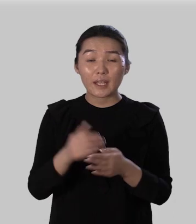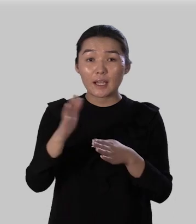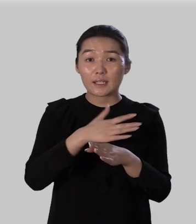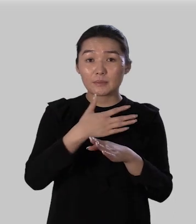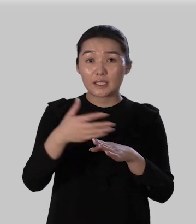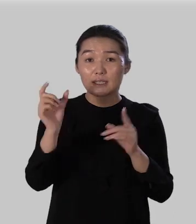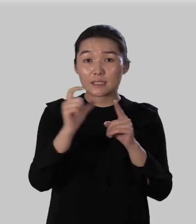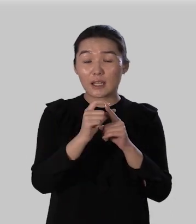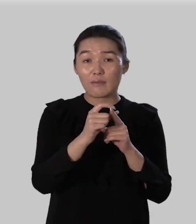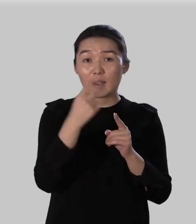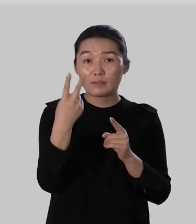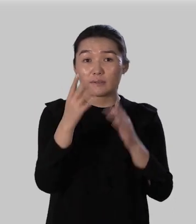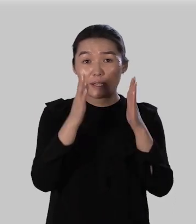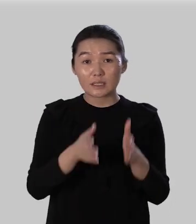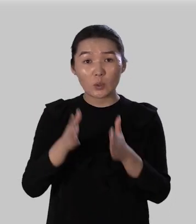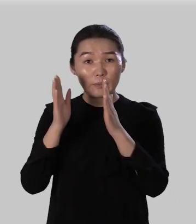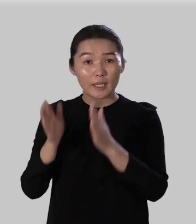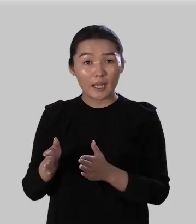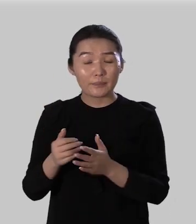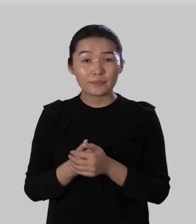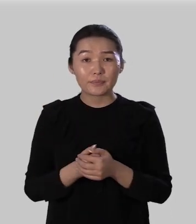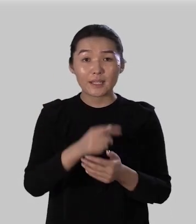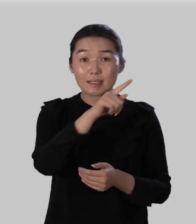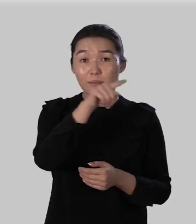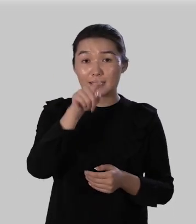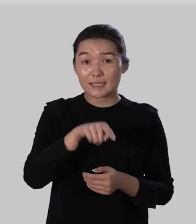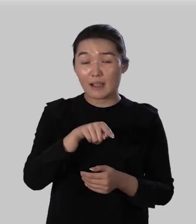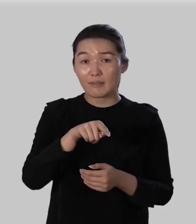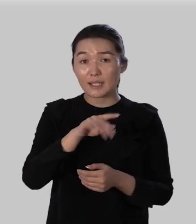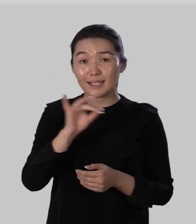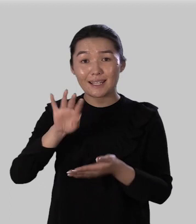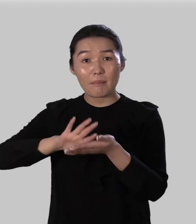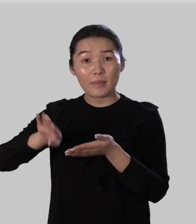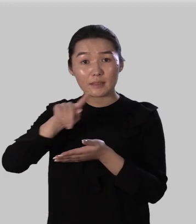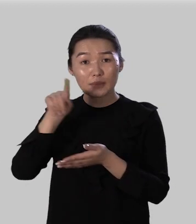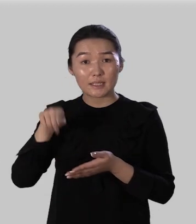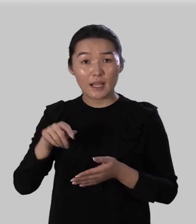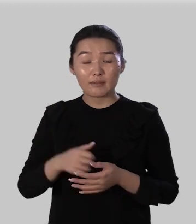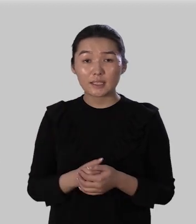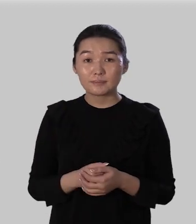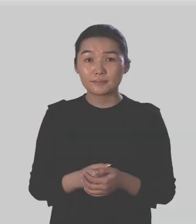распределите слова два столбика с приставкой и без